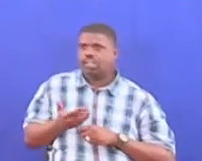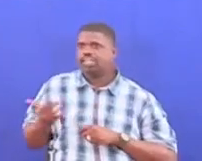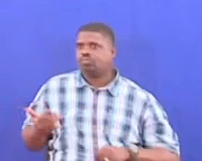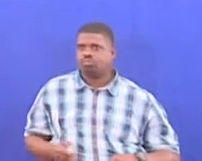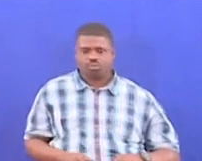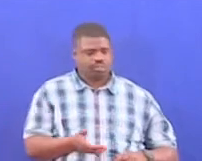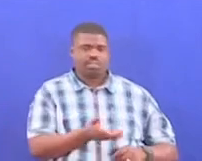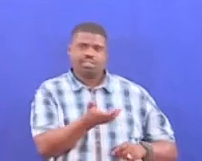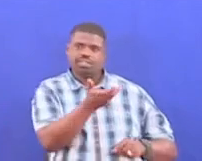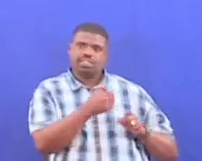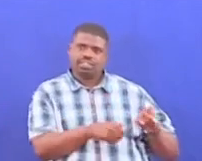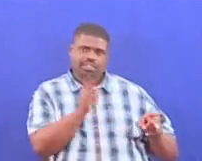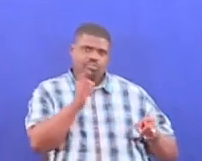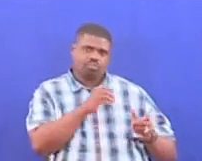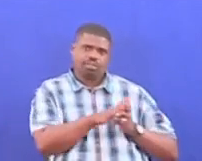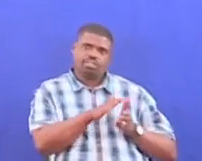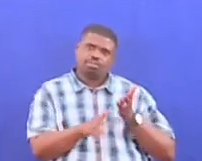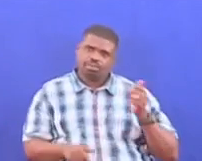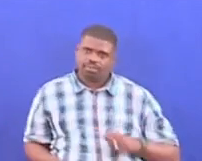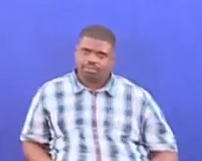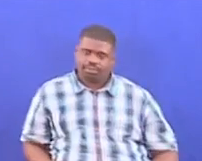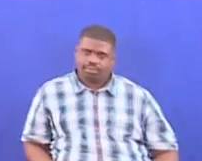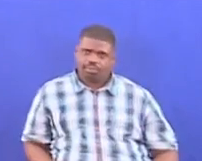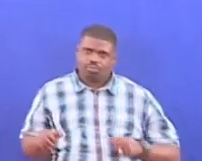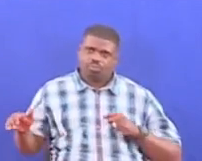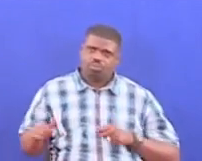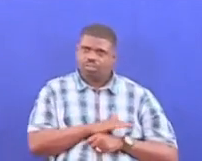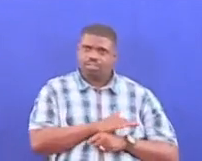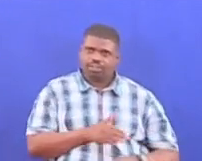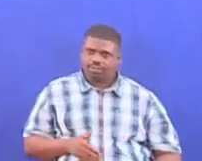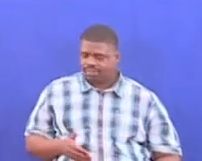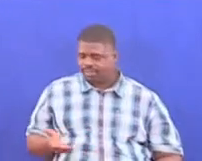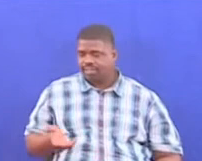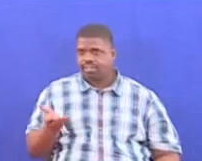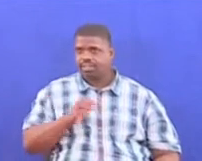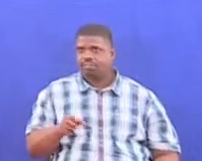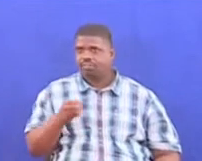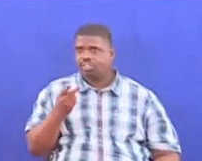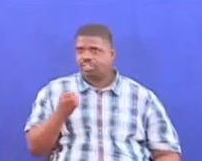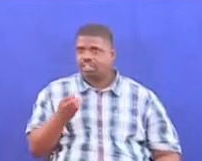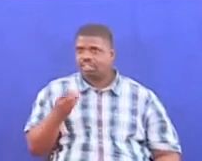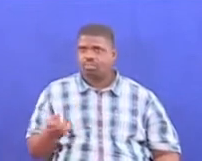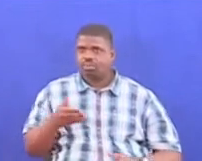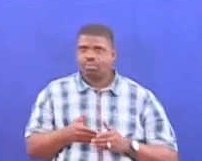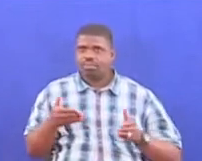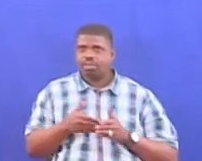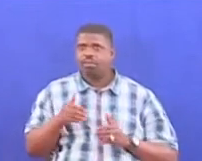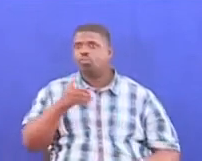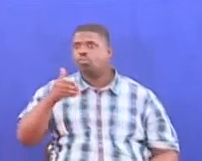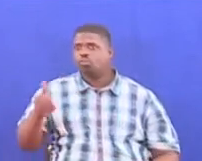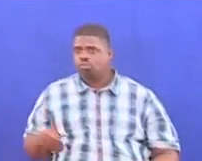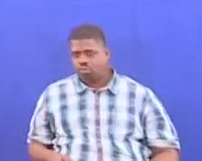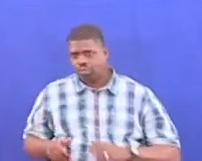Lakini gesi asili tumeleziwa pale Ukijaza mafuta, ukijaza gesi asili kwa F29, F32 nafika paka morogoro Kilo